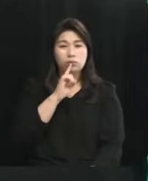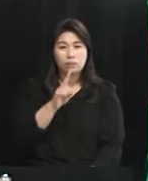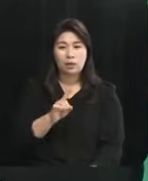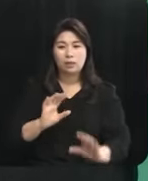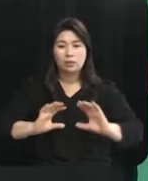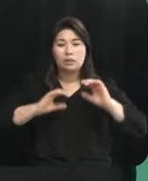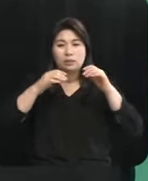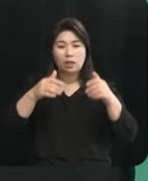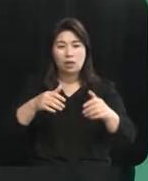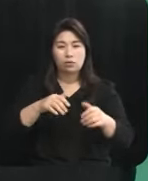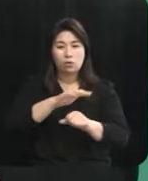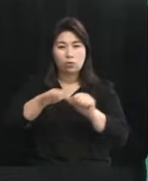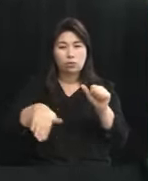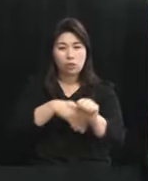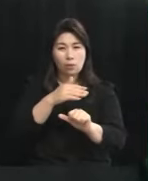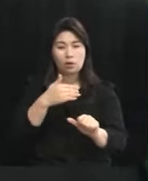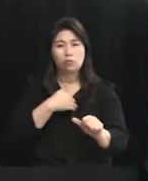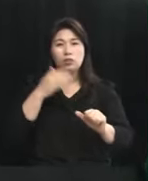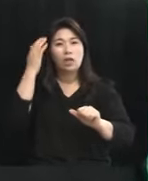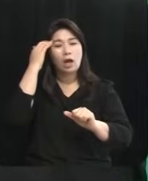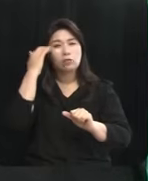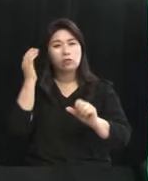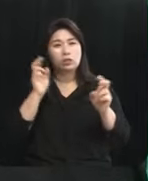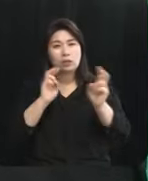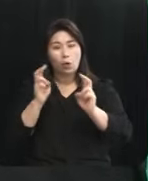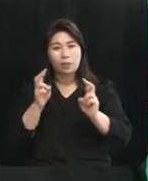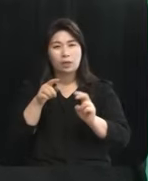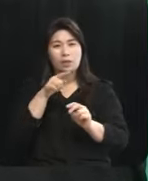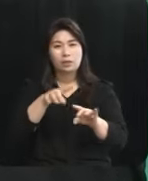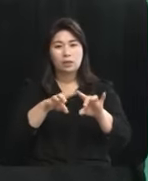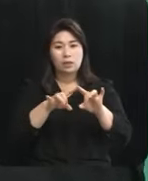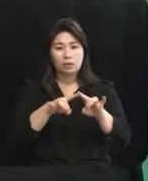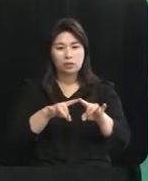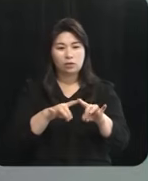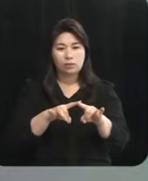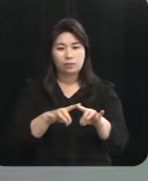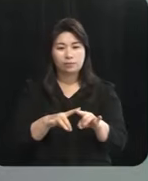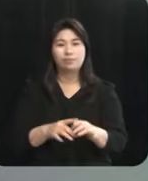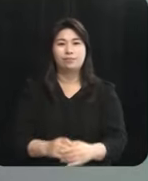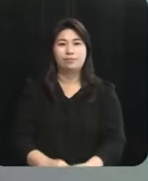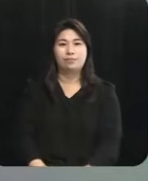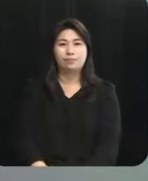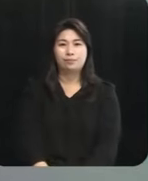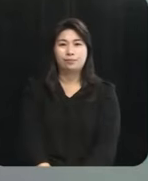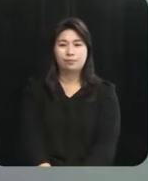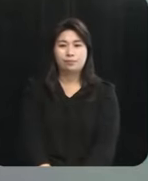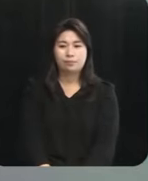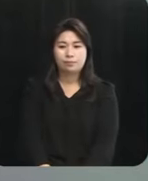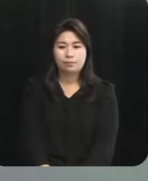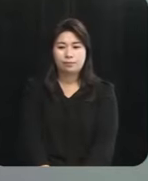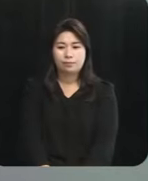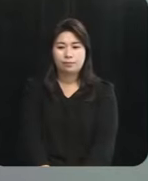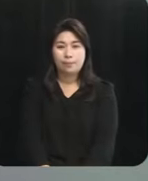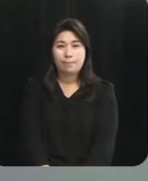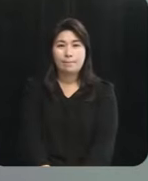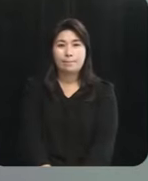세계적 추세에서 우리 기업이 배터리 에너지 시장에 정리를 해 주시기 부탁드리겠습니다